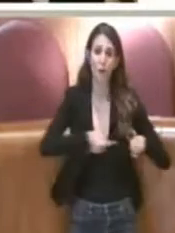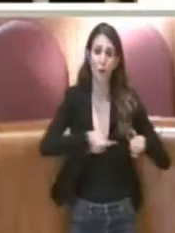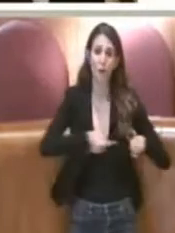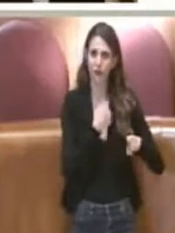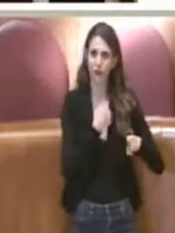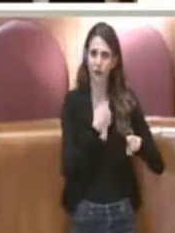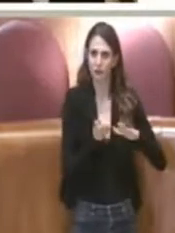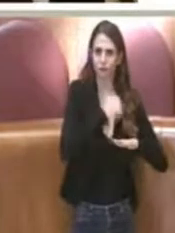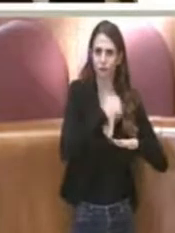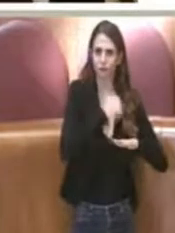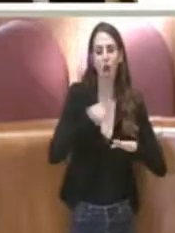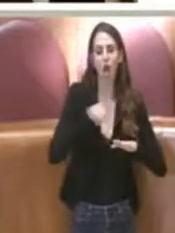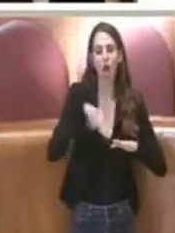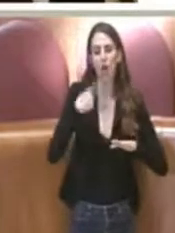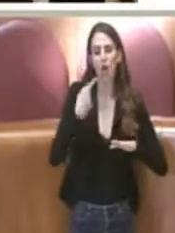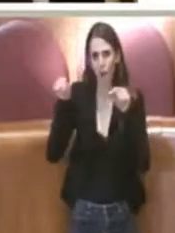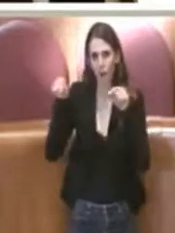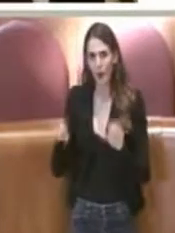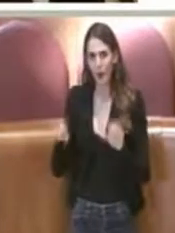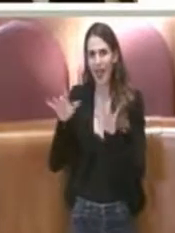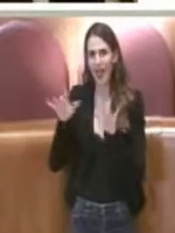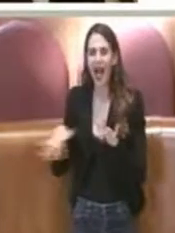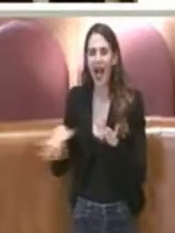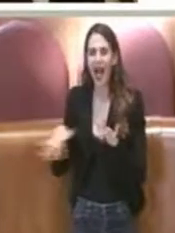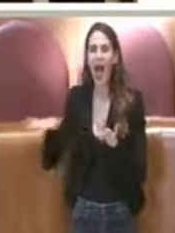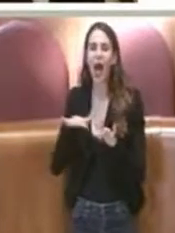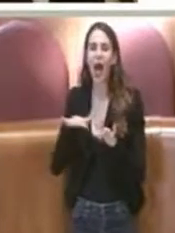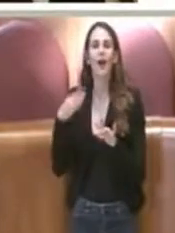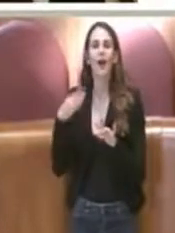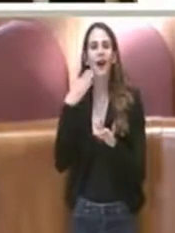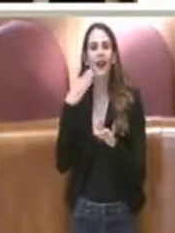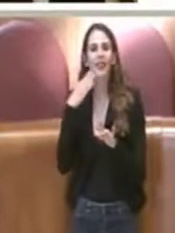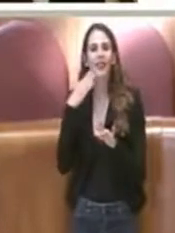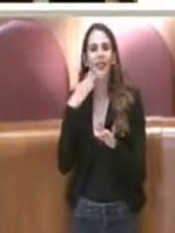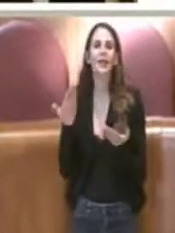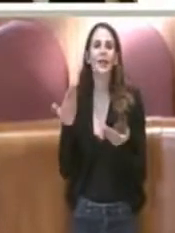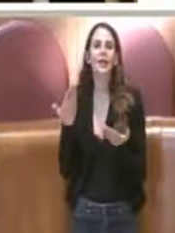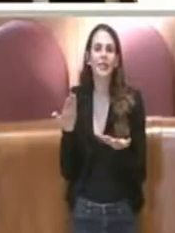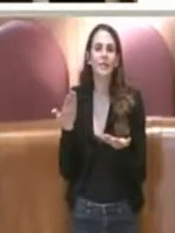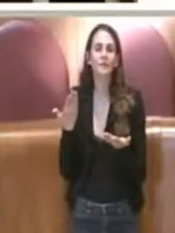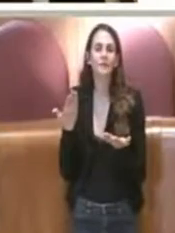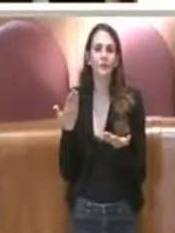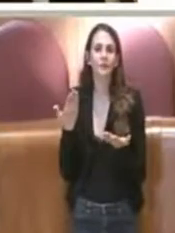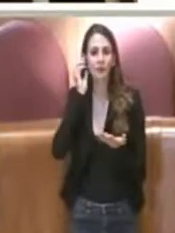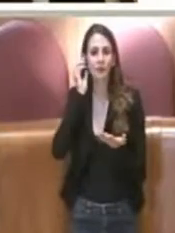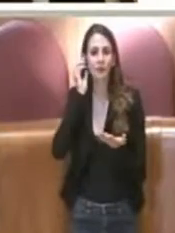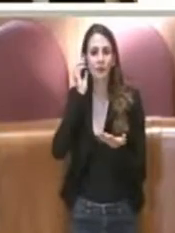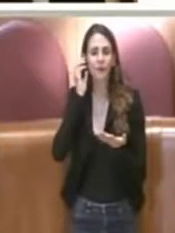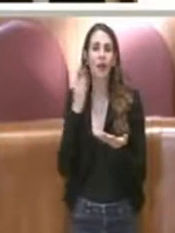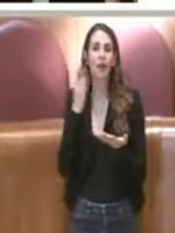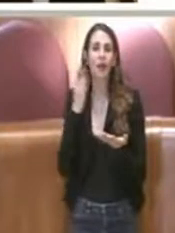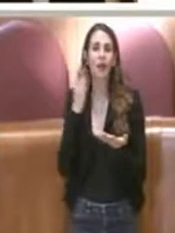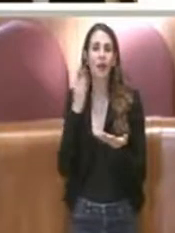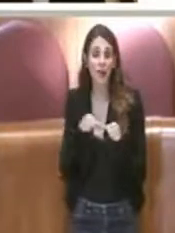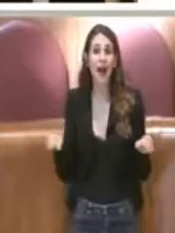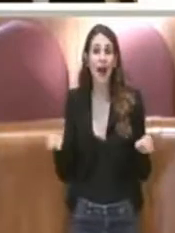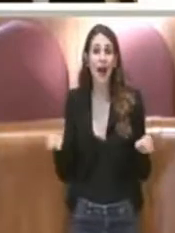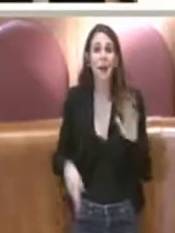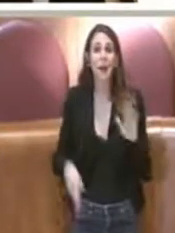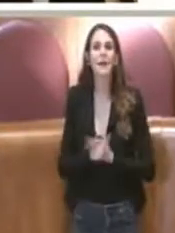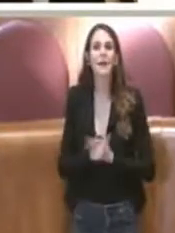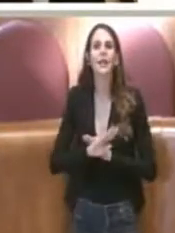Aula sono debiti fuori bilancio che hanno genesi anche molto indietro nel tempo.